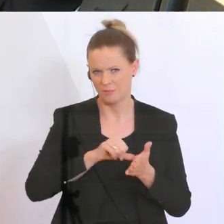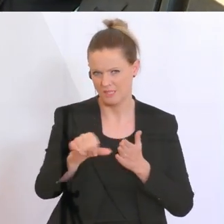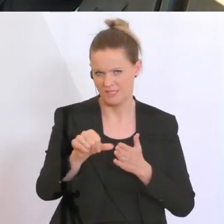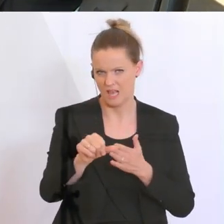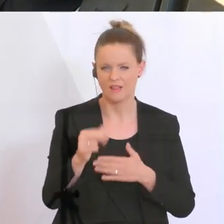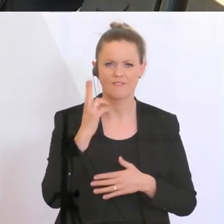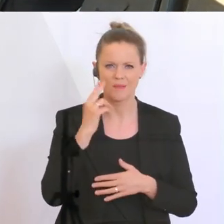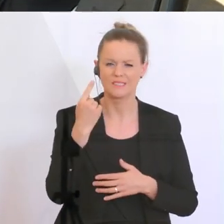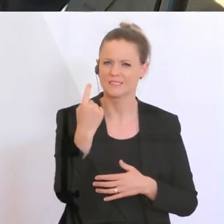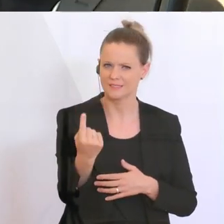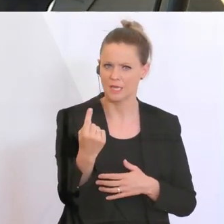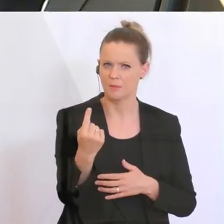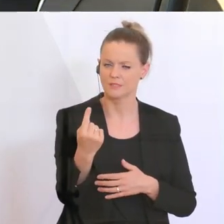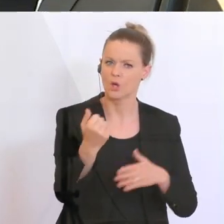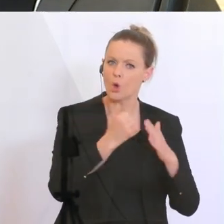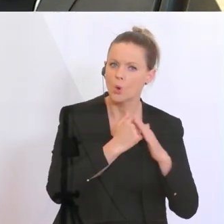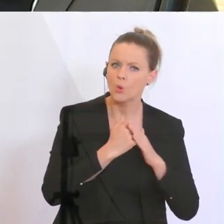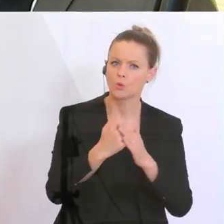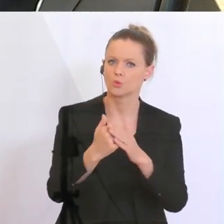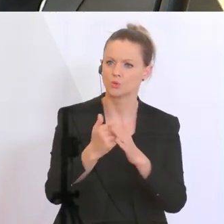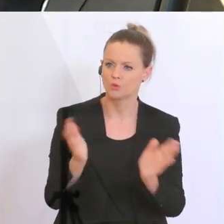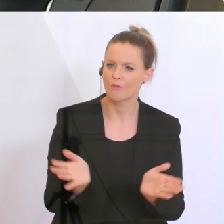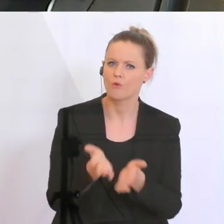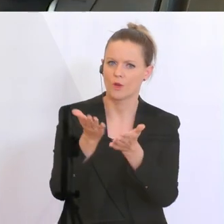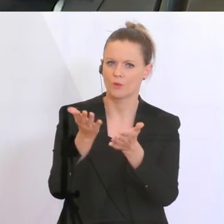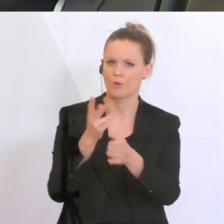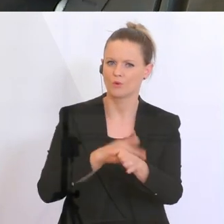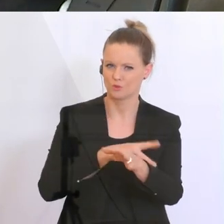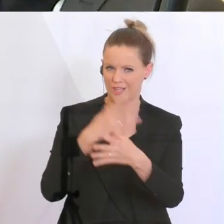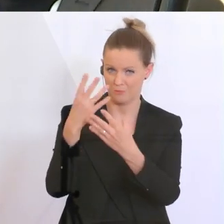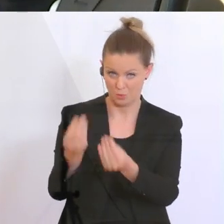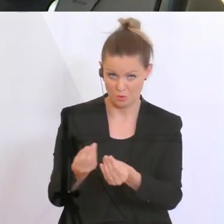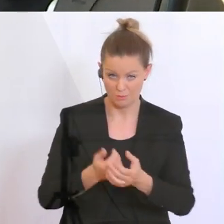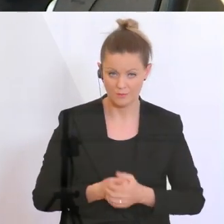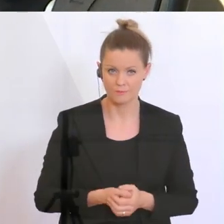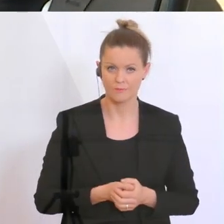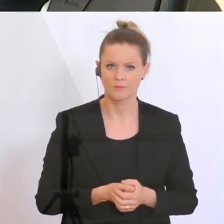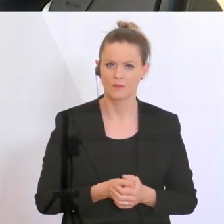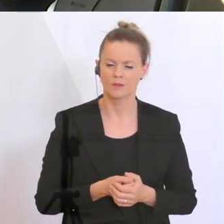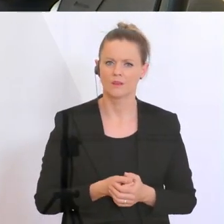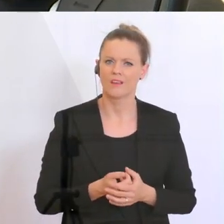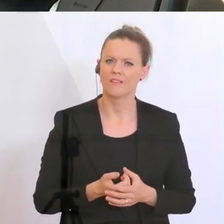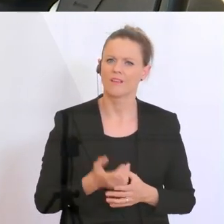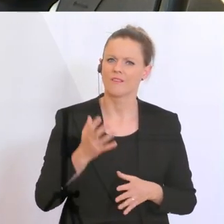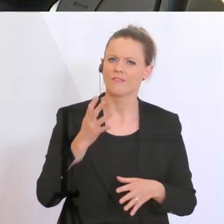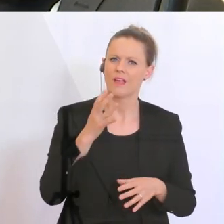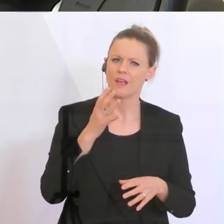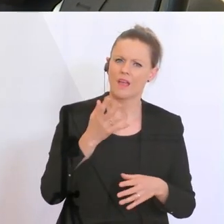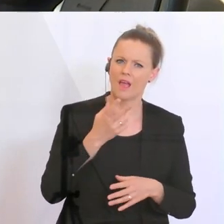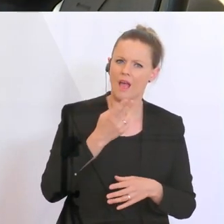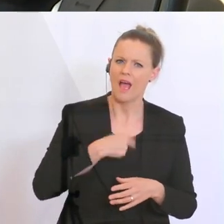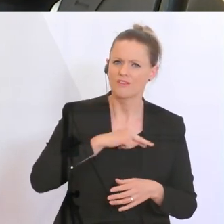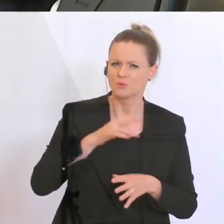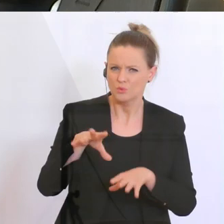Firmen, die Unterstützung bzw. Förderungen vom Staat bekommen. Jetzt könnte man die Haftungsübernahme des Staates bei